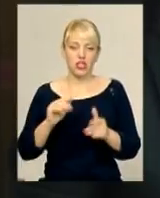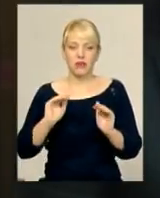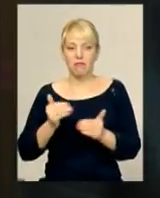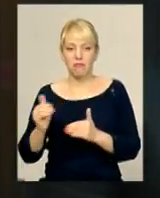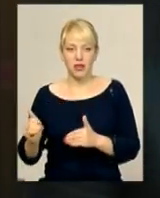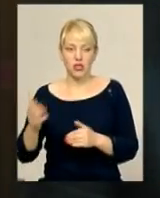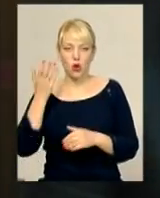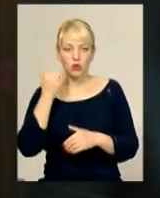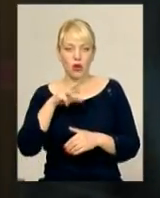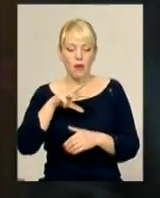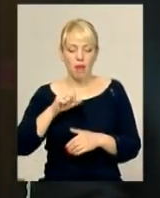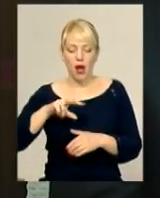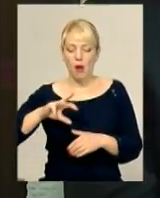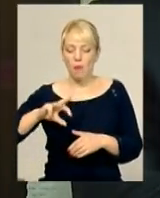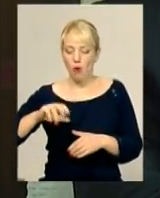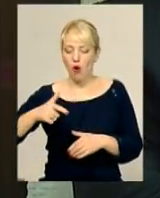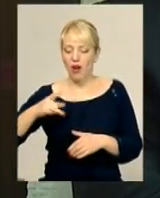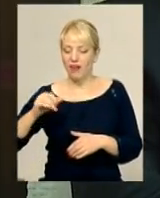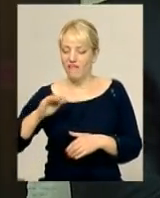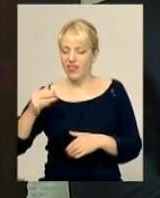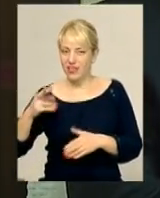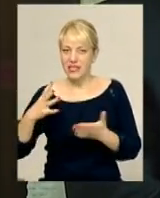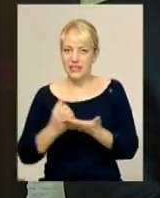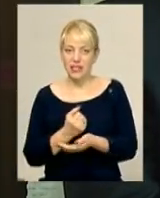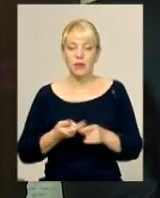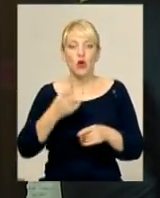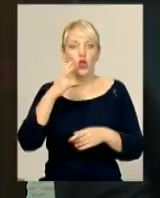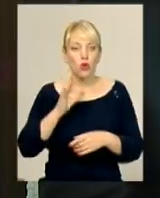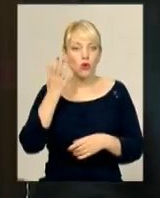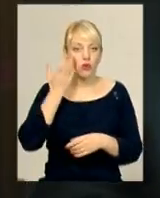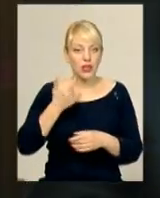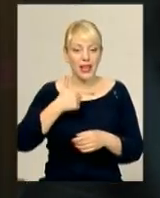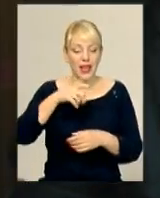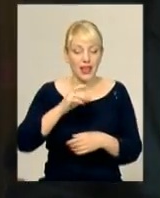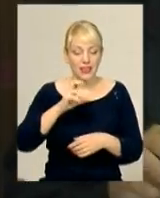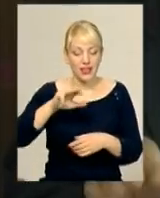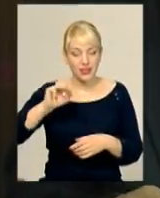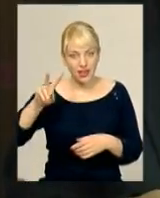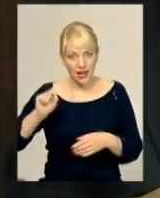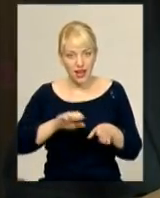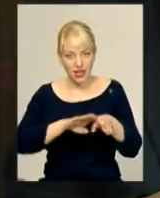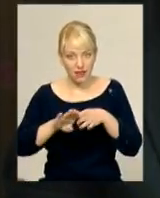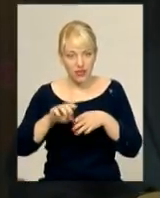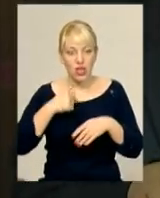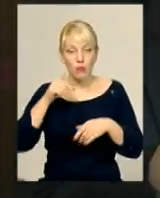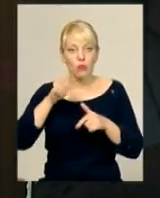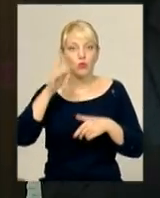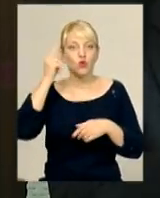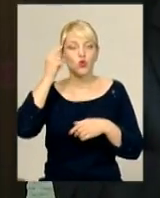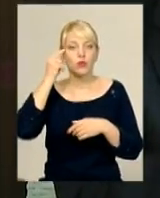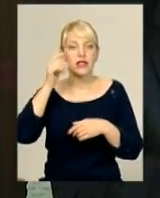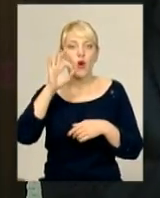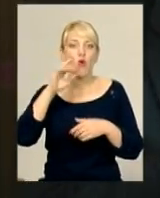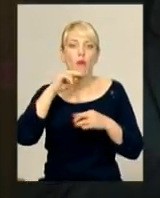коли на мамографії знайдемо. А коли на генетичному рівні, отут, і ми будемо думати за медикаменти, які